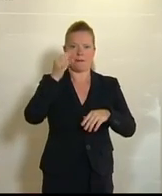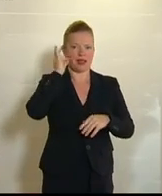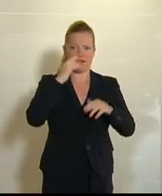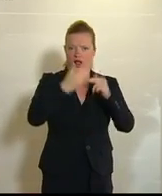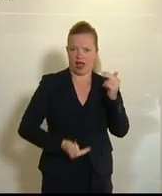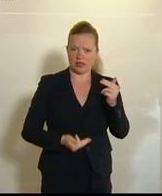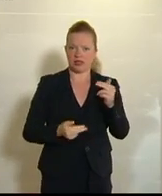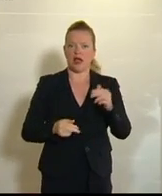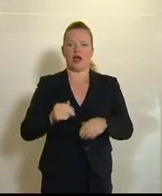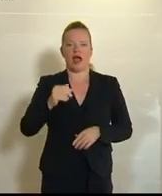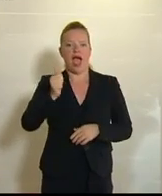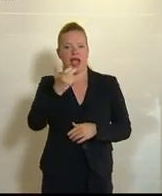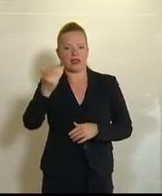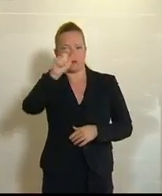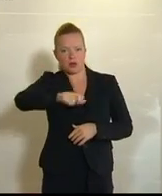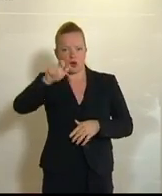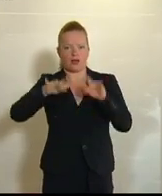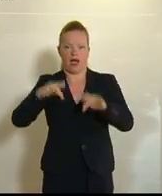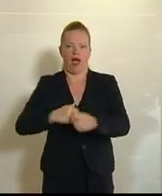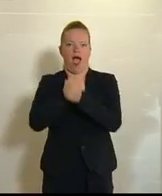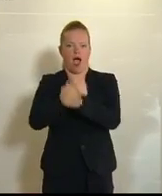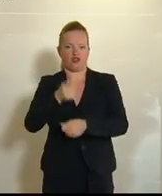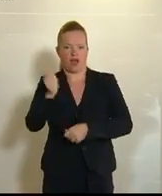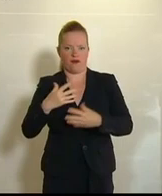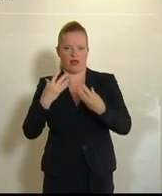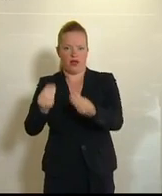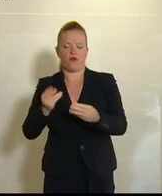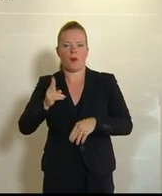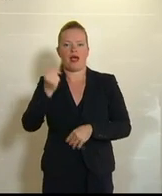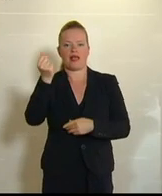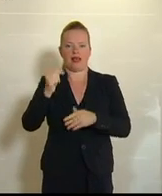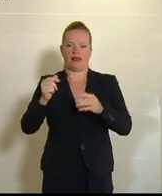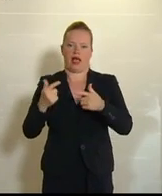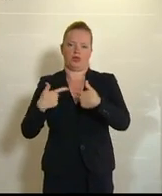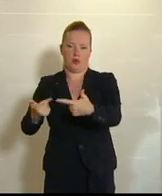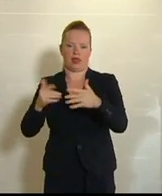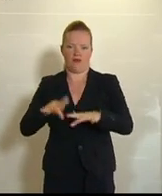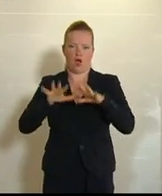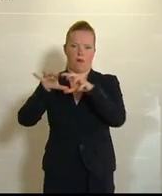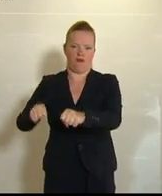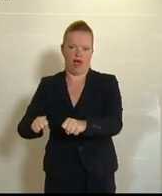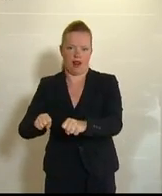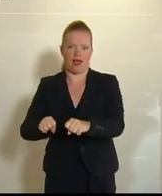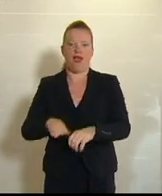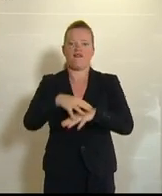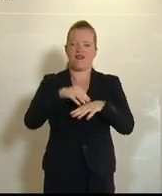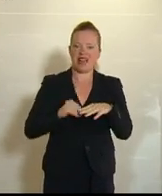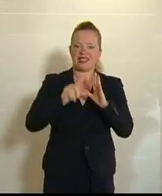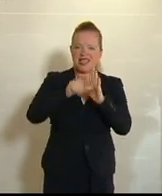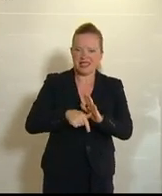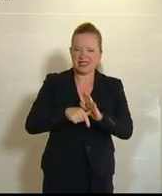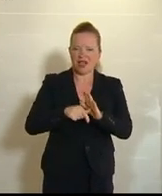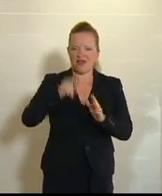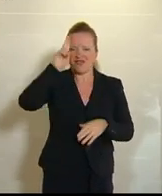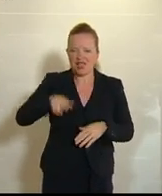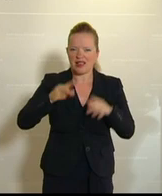mehrjährigen Haftstrafen verurteilt aufgrund eines Überfalls auf einen Geldtransporter. 22. Juni, Wales, Linz, Wien, 13